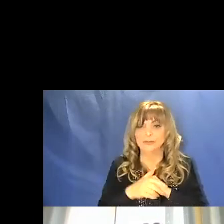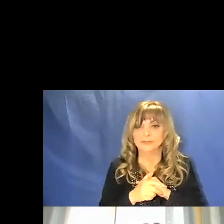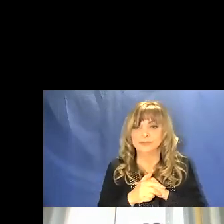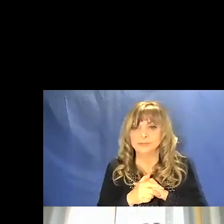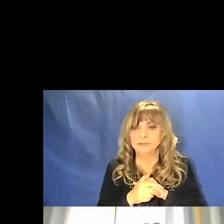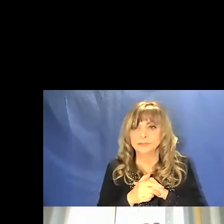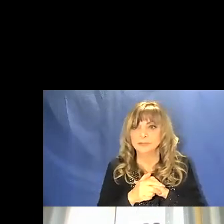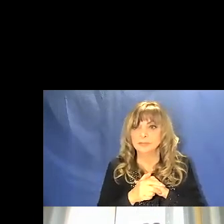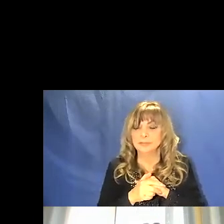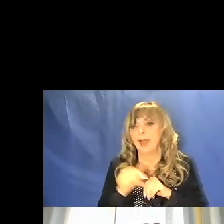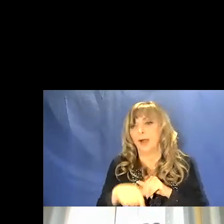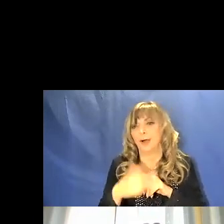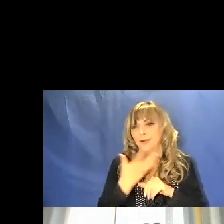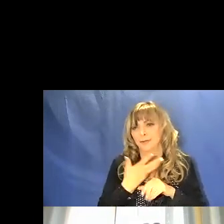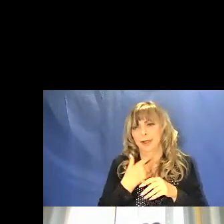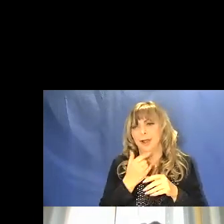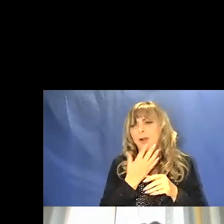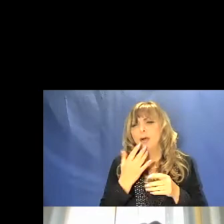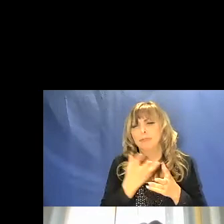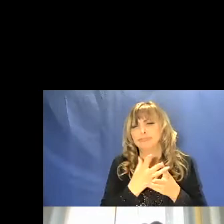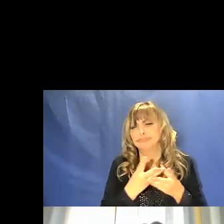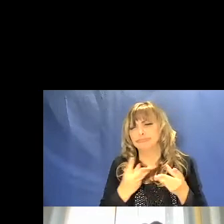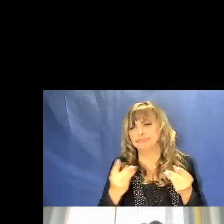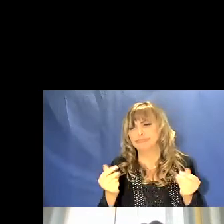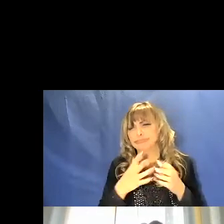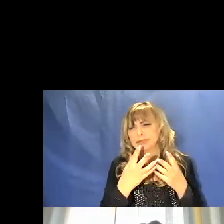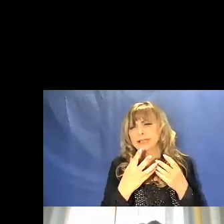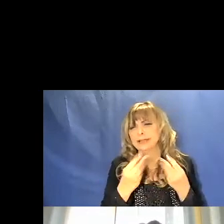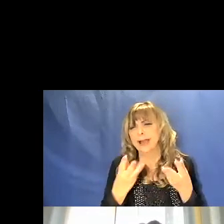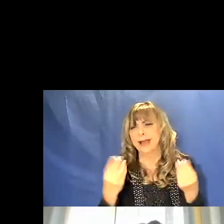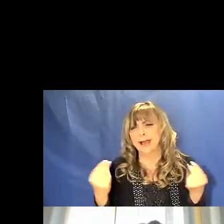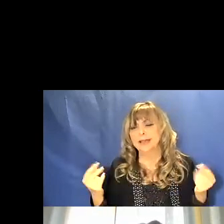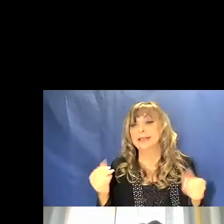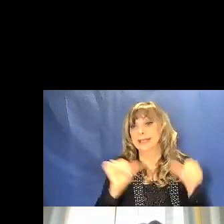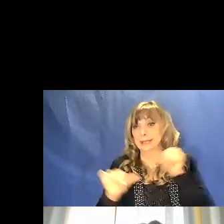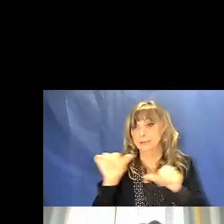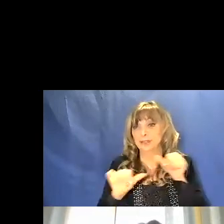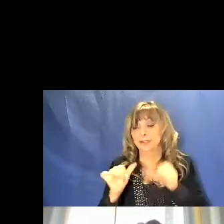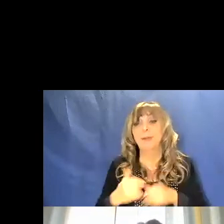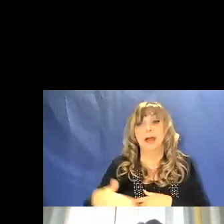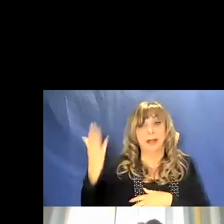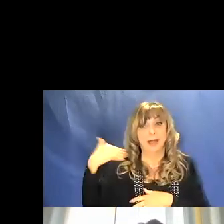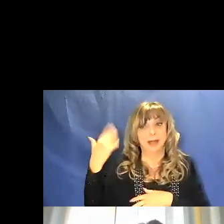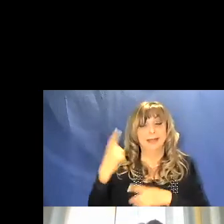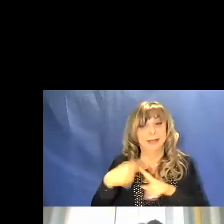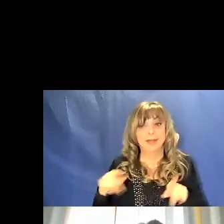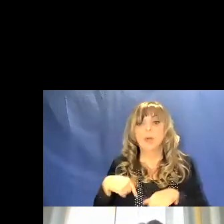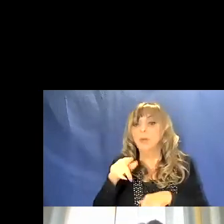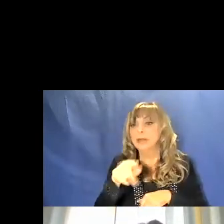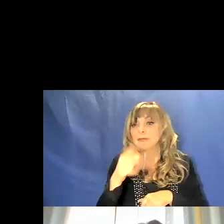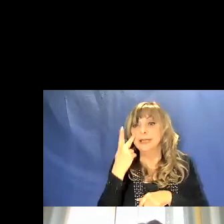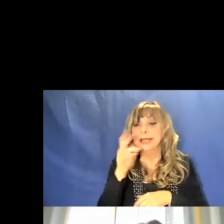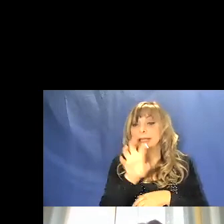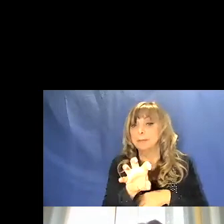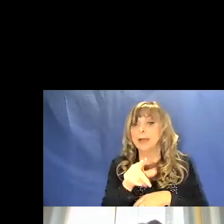i colori che oggi abbiamo a disposizione in gran parte chimici ma solamente quelli che voi vedete il